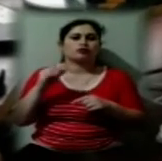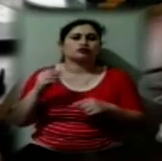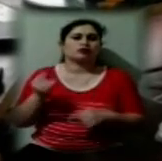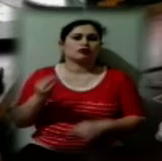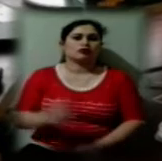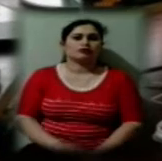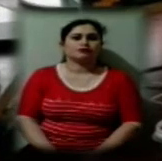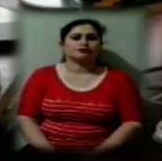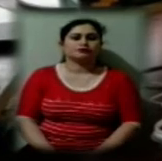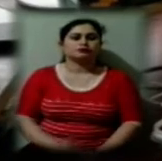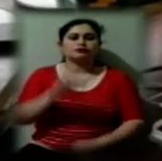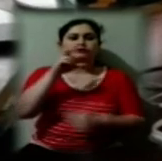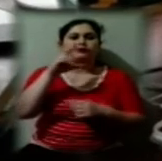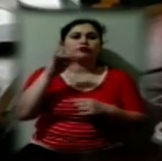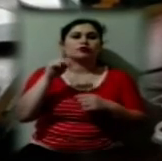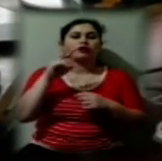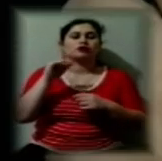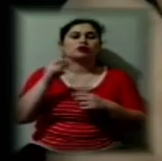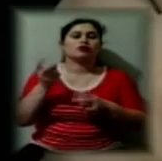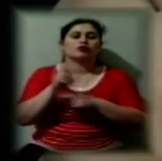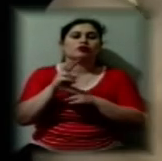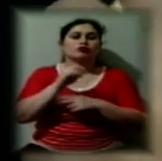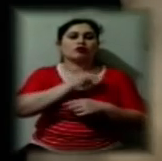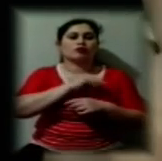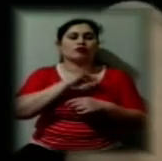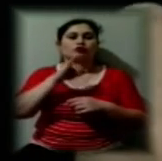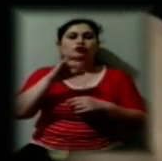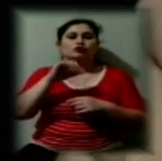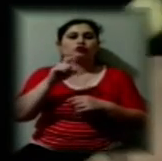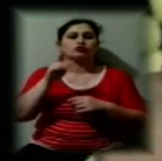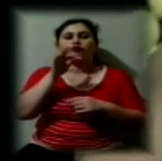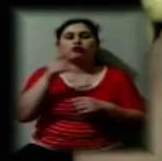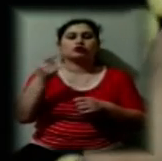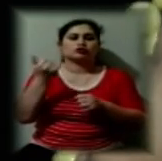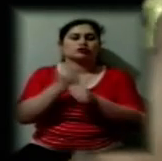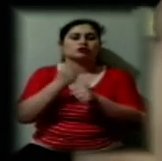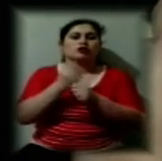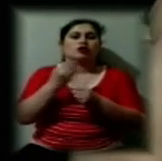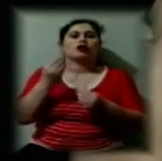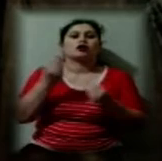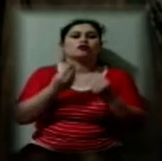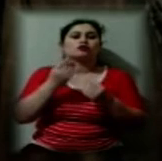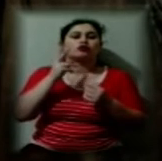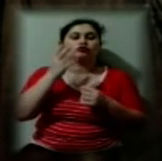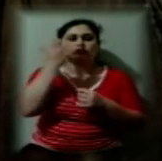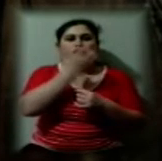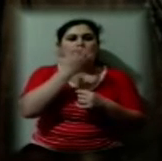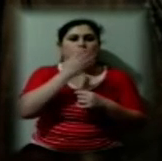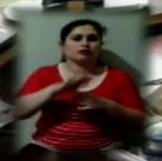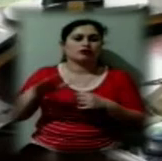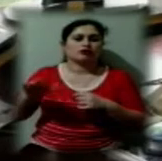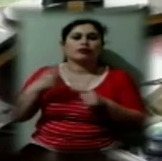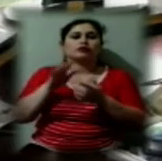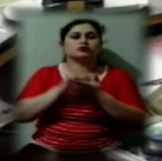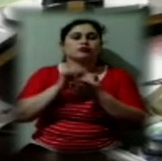Світлана Кандала щодня приходить на роботу в УТОС. Зараз вона виготовляє іграшку для дітей з порушенням зору, з якими вона займається у гуртку.